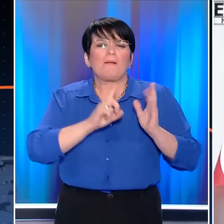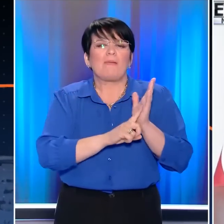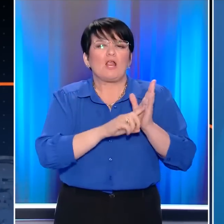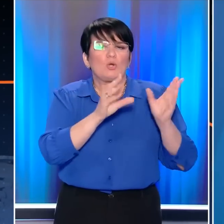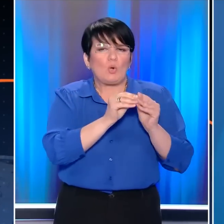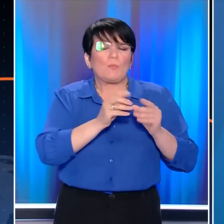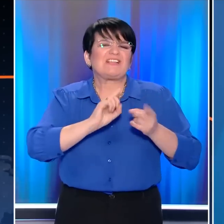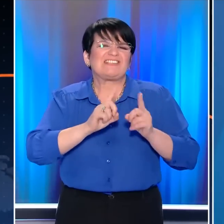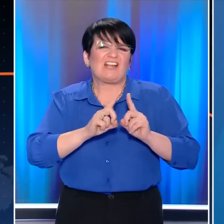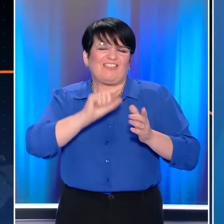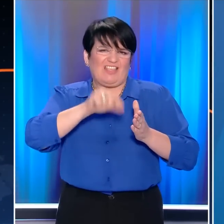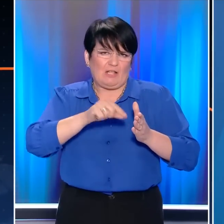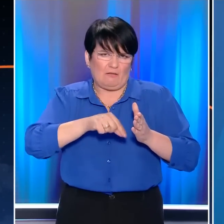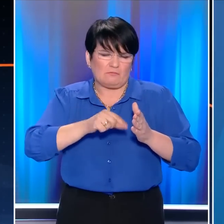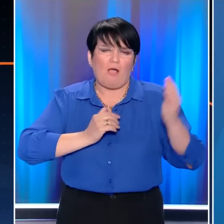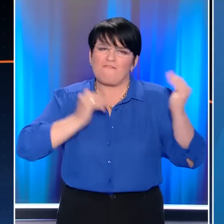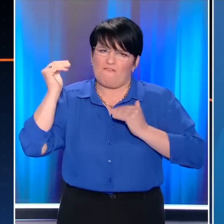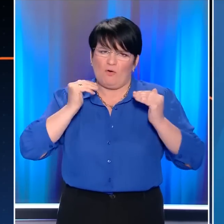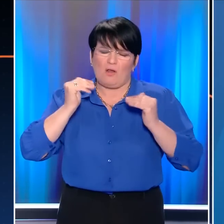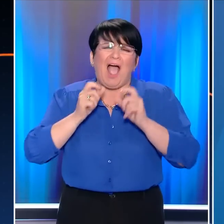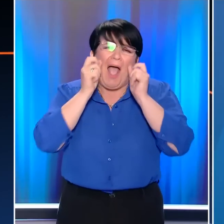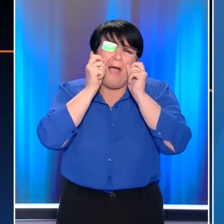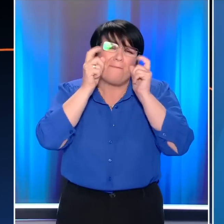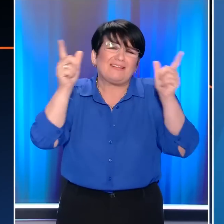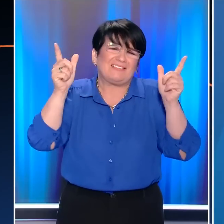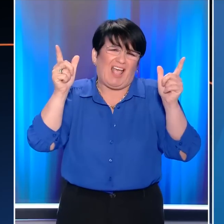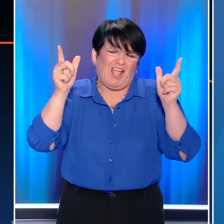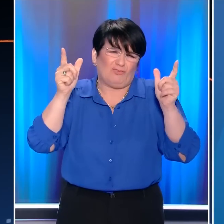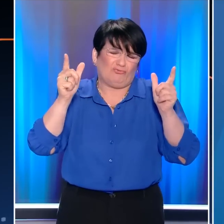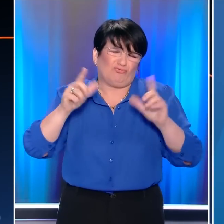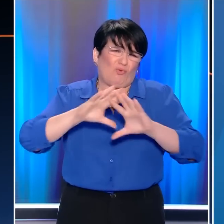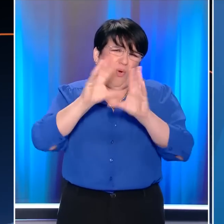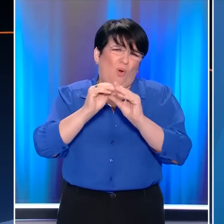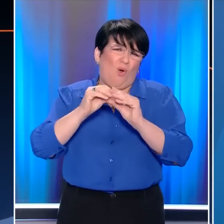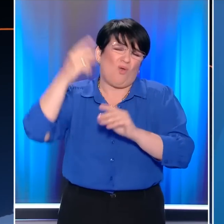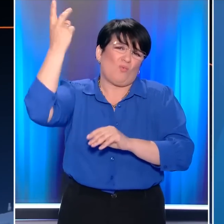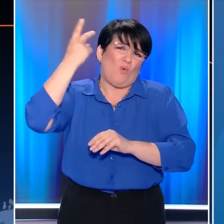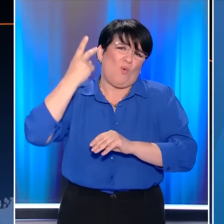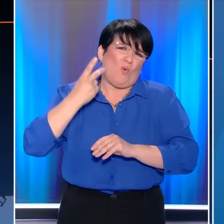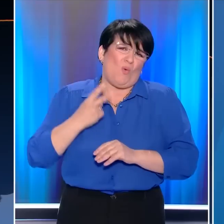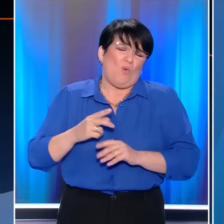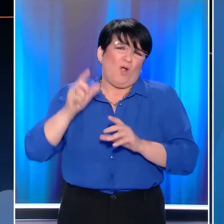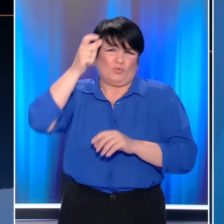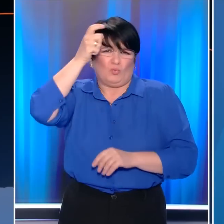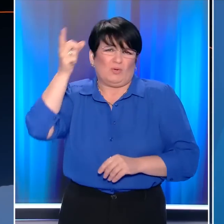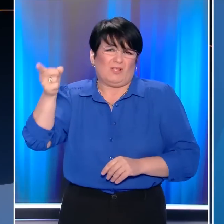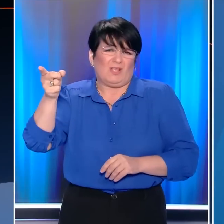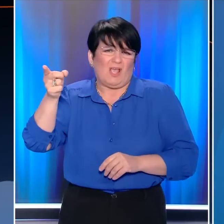Να σταματήσει επιτέλους αυτή η ακραία επιθετική ριτορική